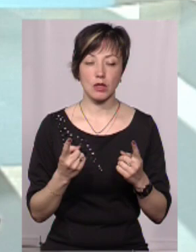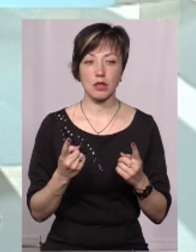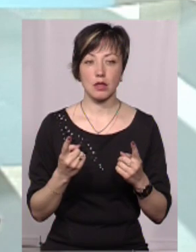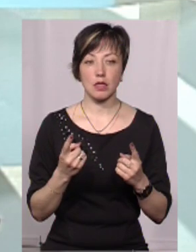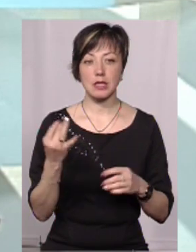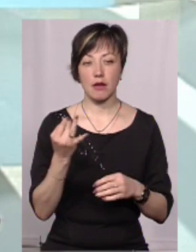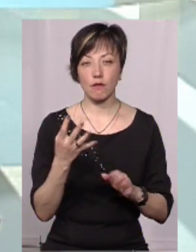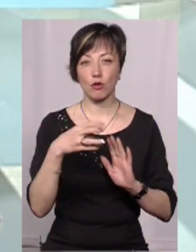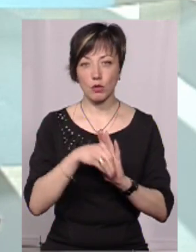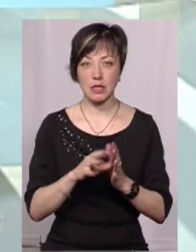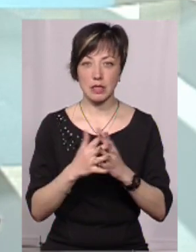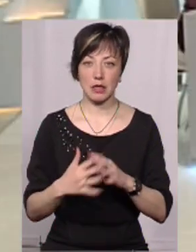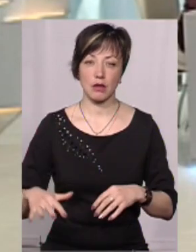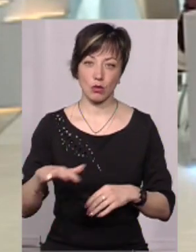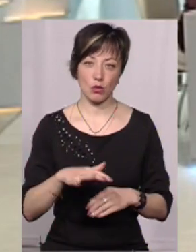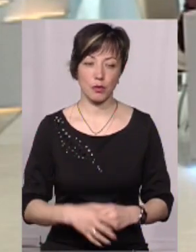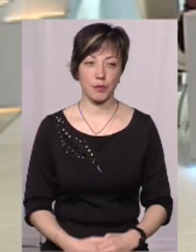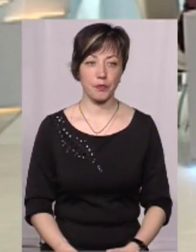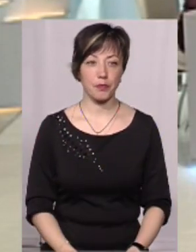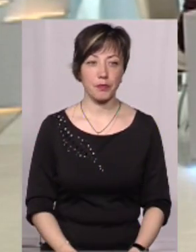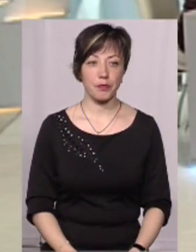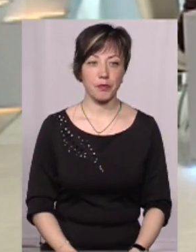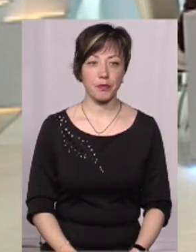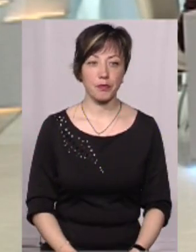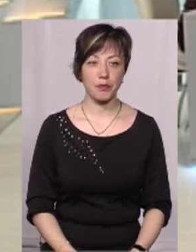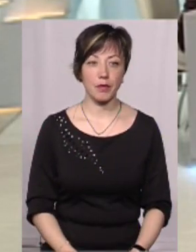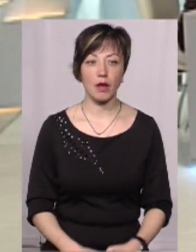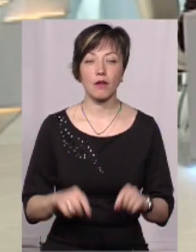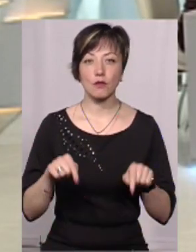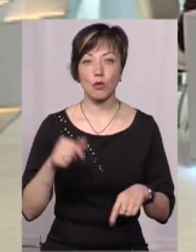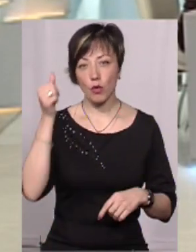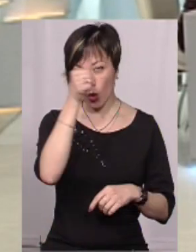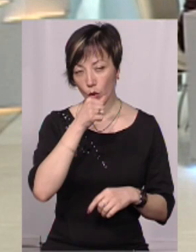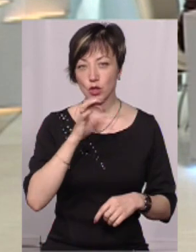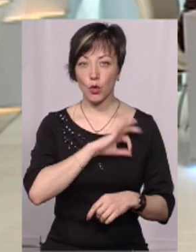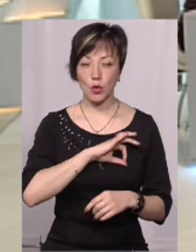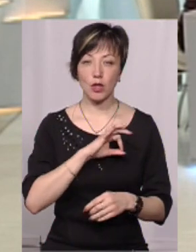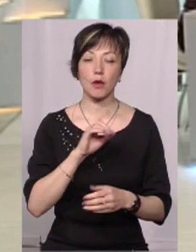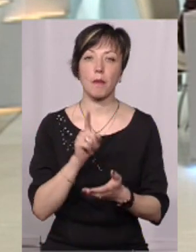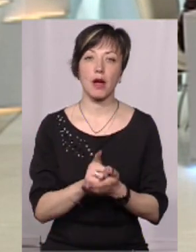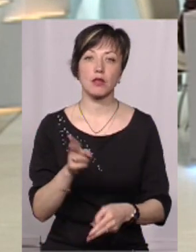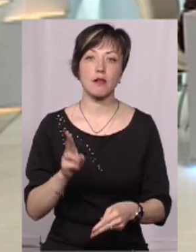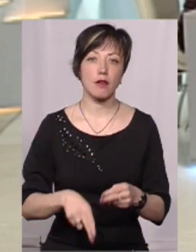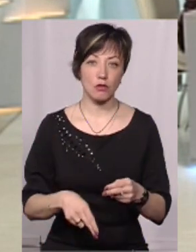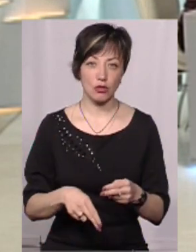зацікавленість, в тому числі і сільських територій приєднуватись. І в цьому році юридично має завершитись